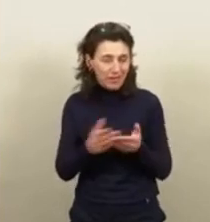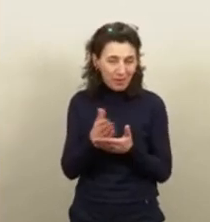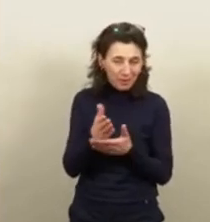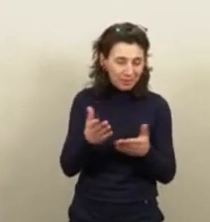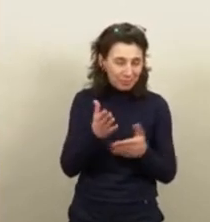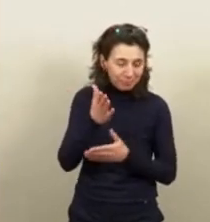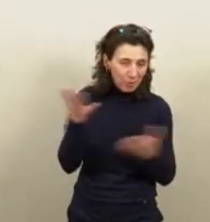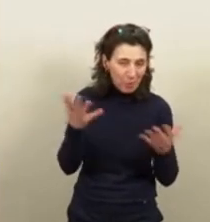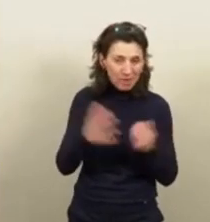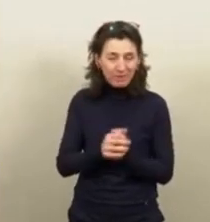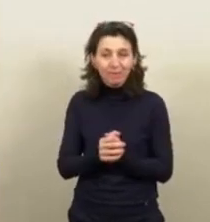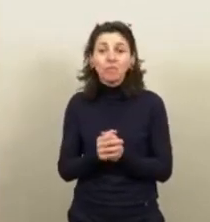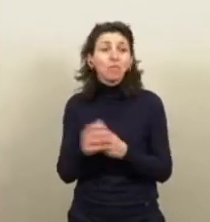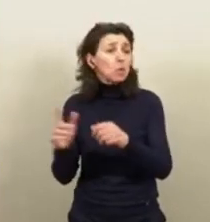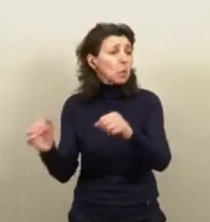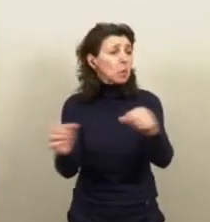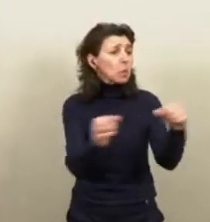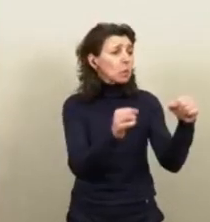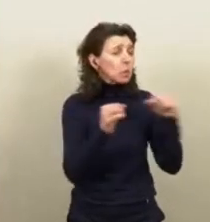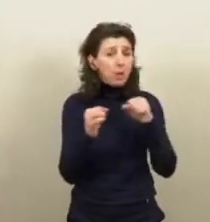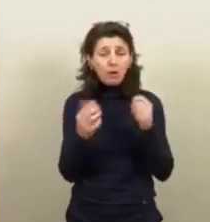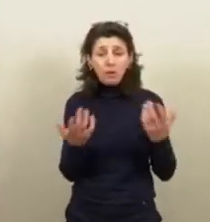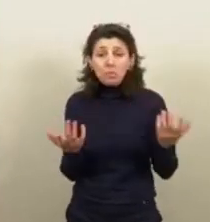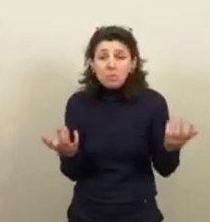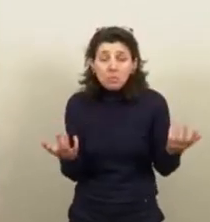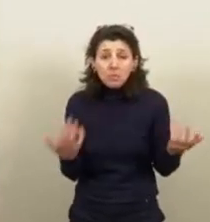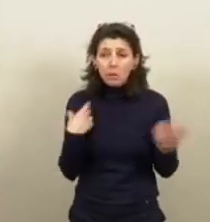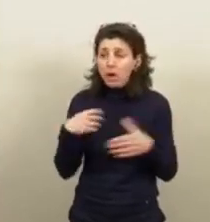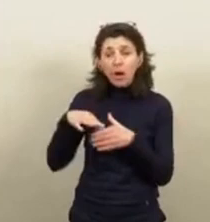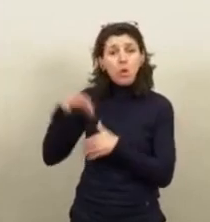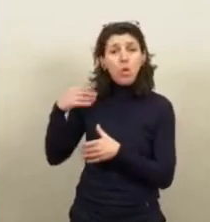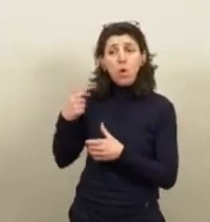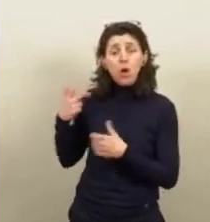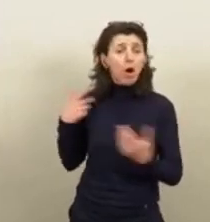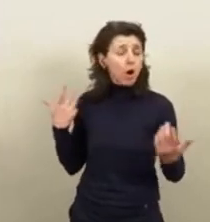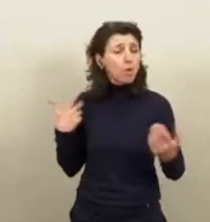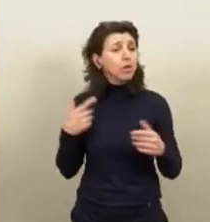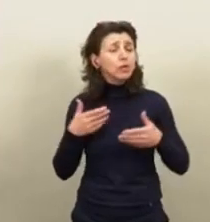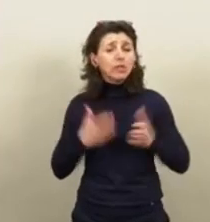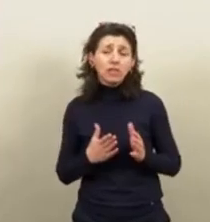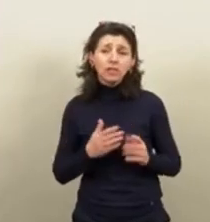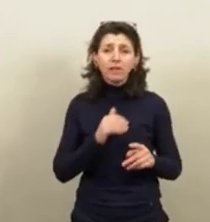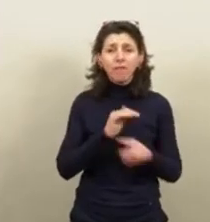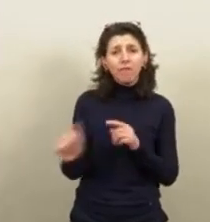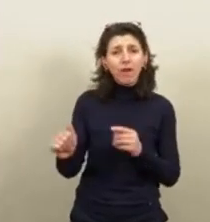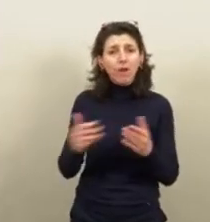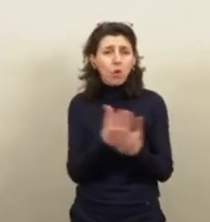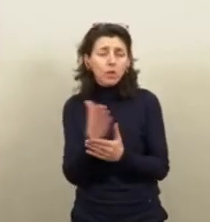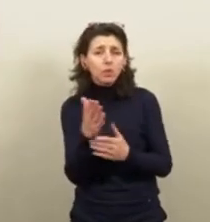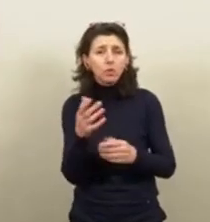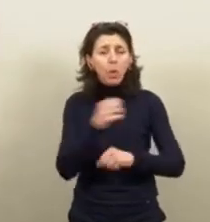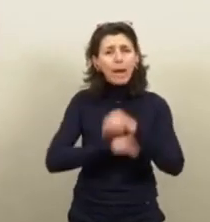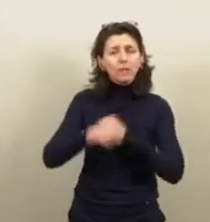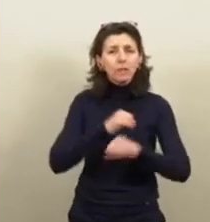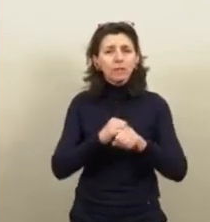de les approuver, une sorte de démagogie ambiante des élus, qui adopte des mesures, des orientations dont ils n pas